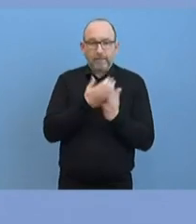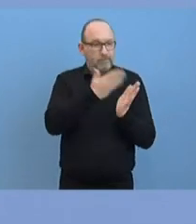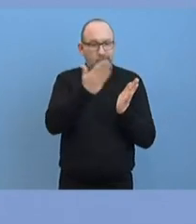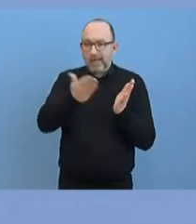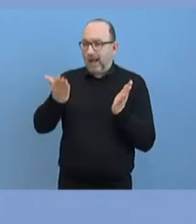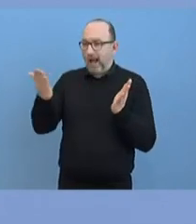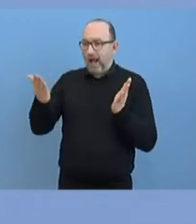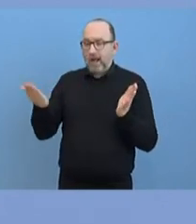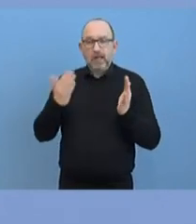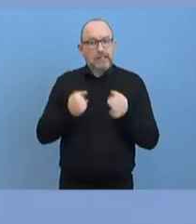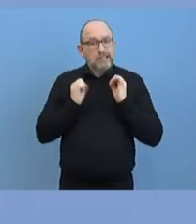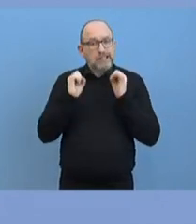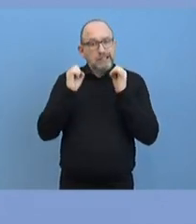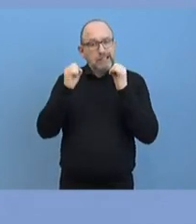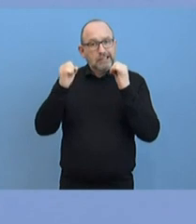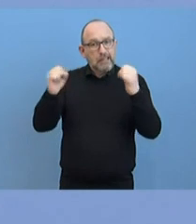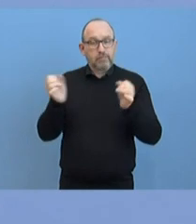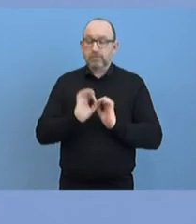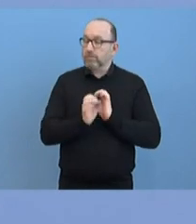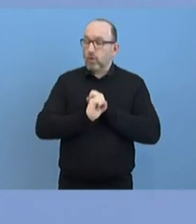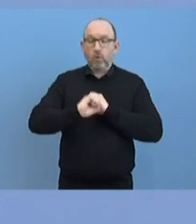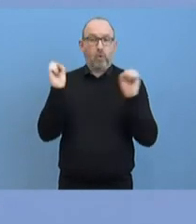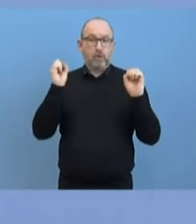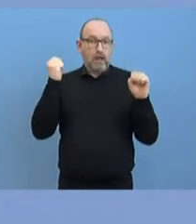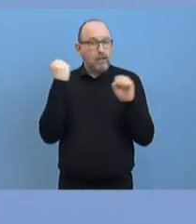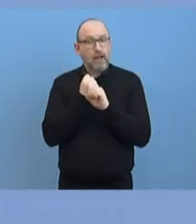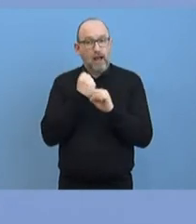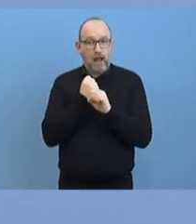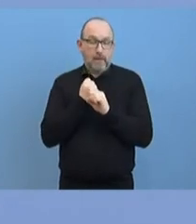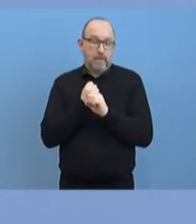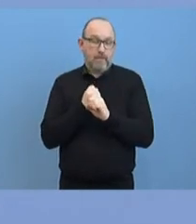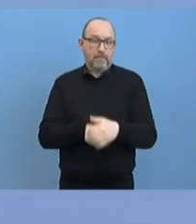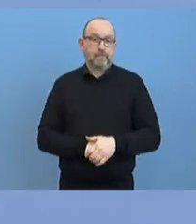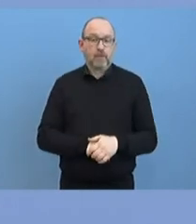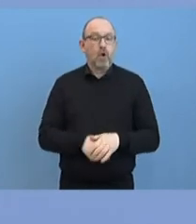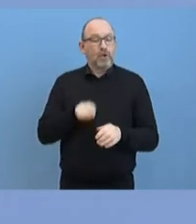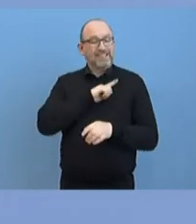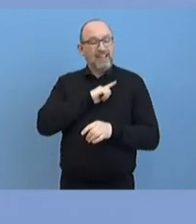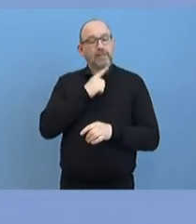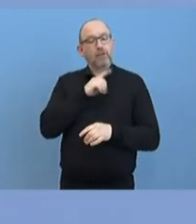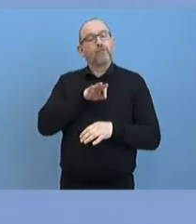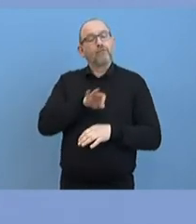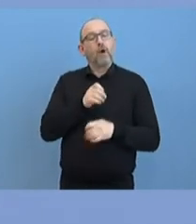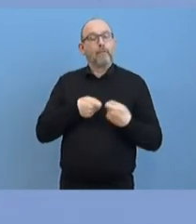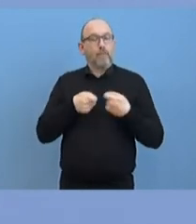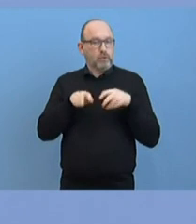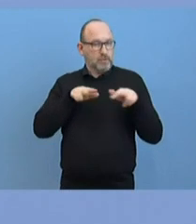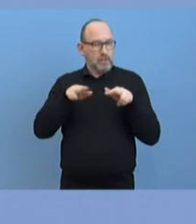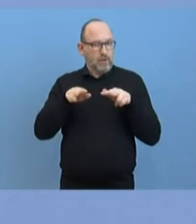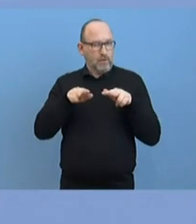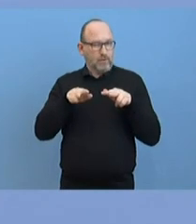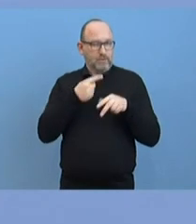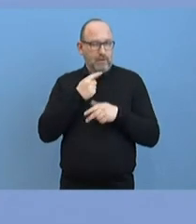machen jetzt wirklich einen ganz großartigen Job. Und ich kann für die Bundesregierung nur sagen, dass wir, die